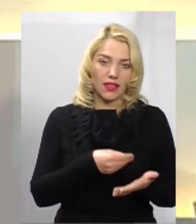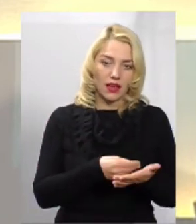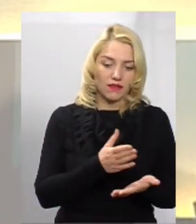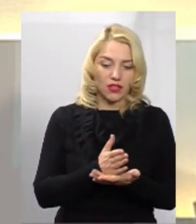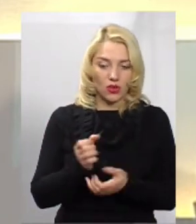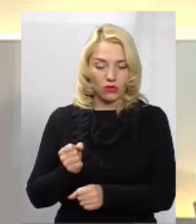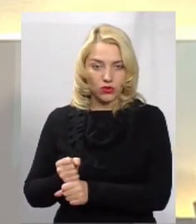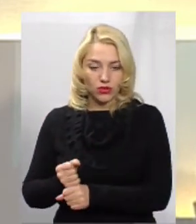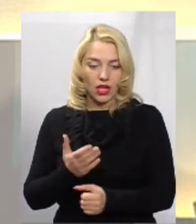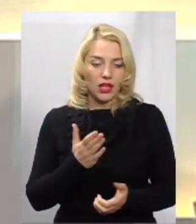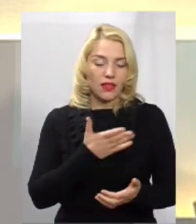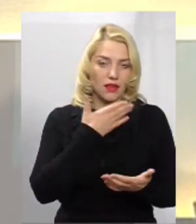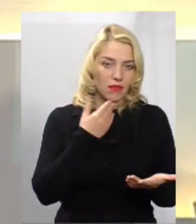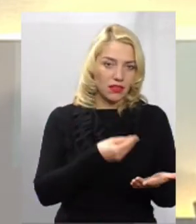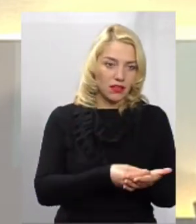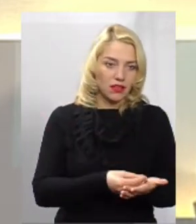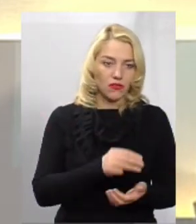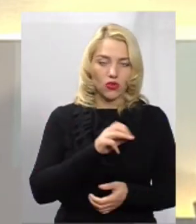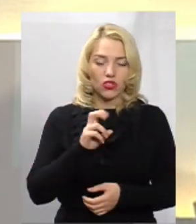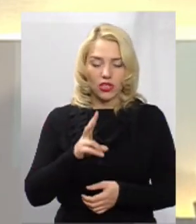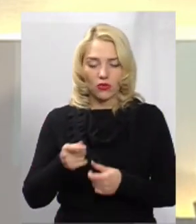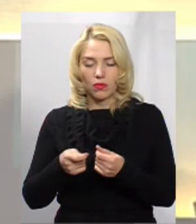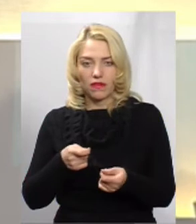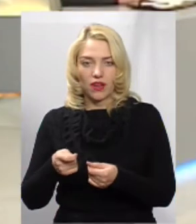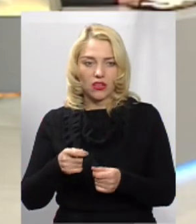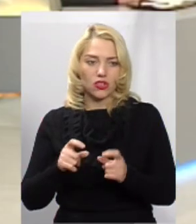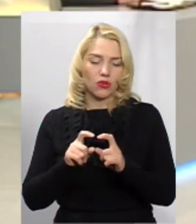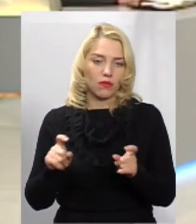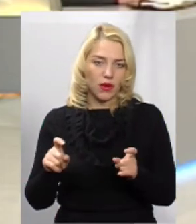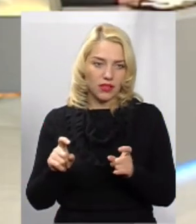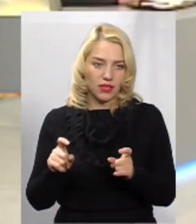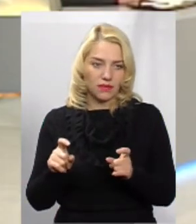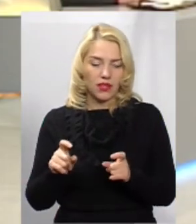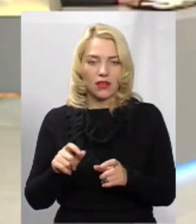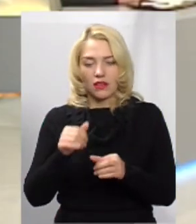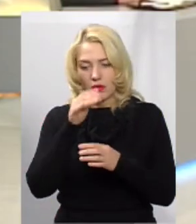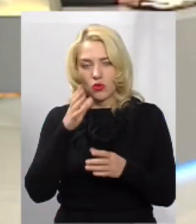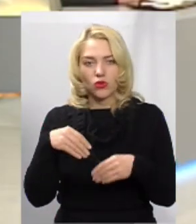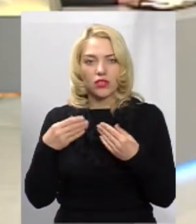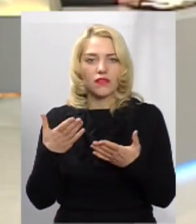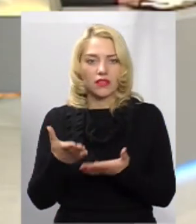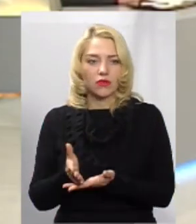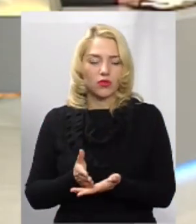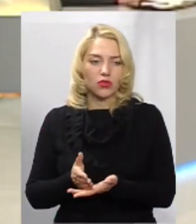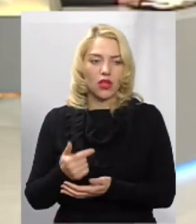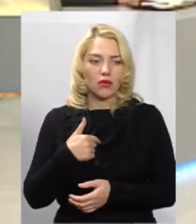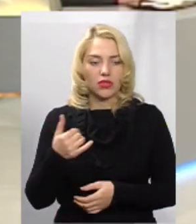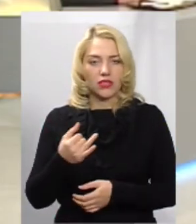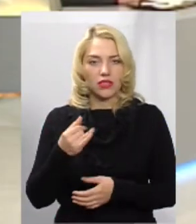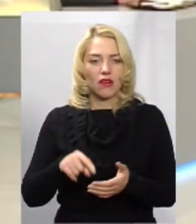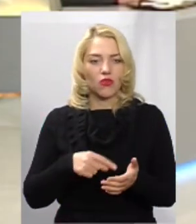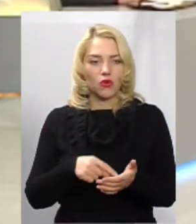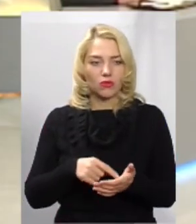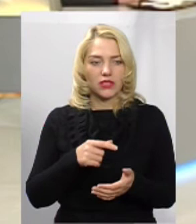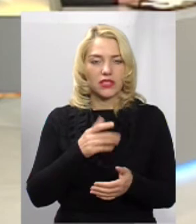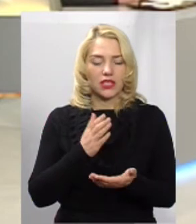робота. Немає тарифу, жаків просто, чи управляючі компанії, не можуть надавати цю послуги. А от цікаво, в нашому місці